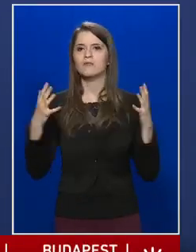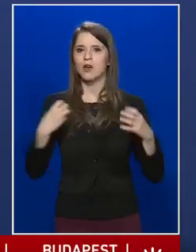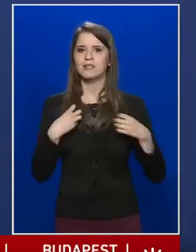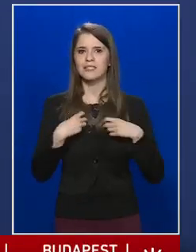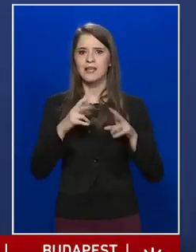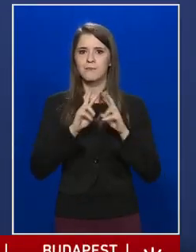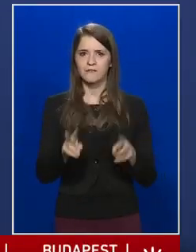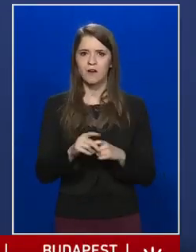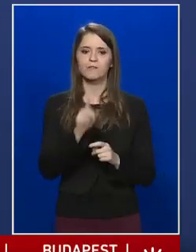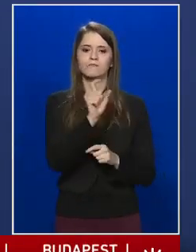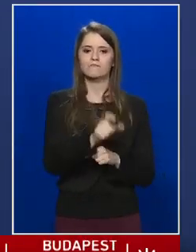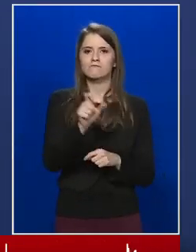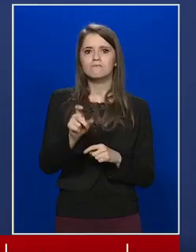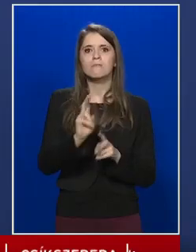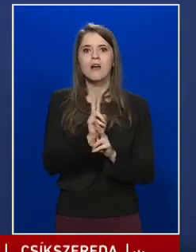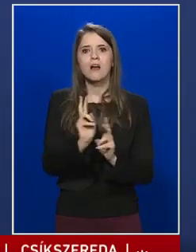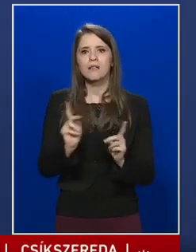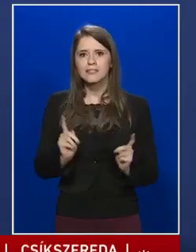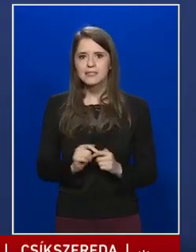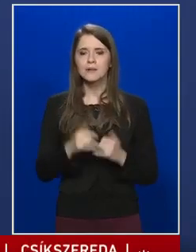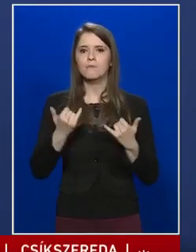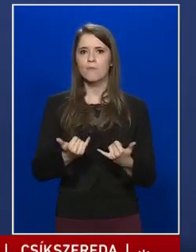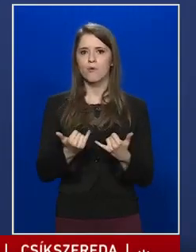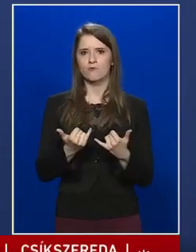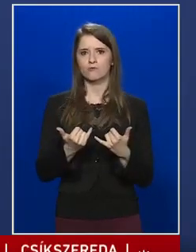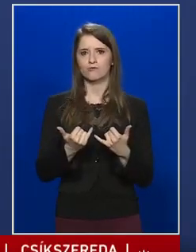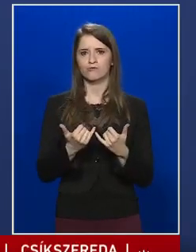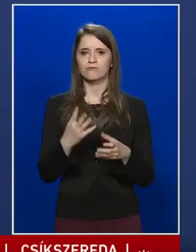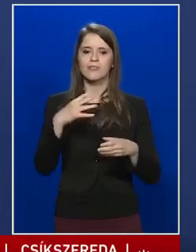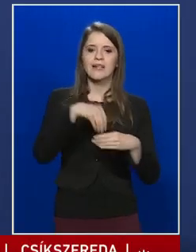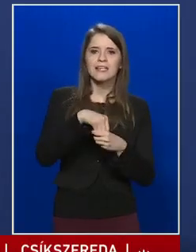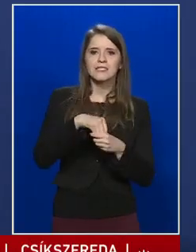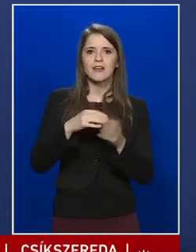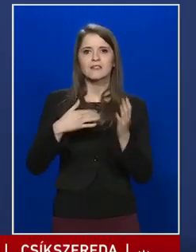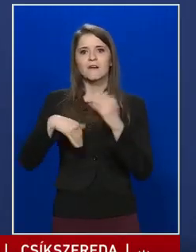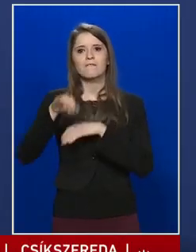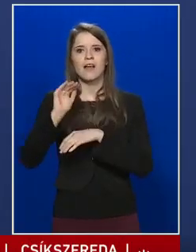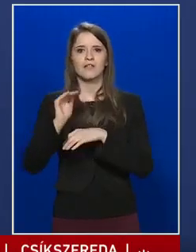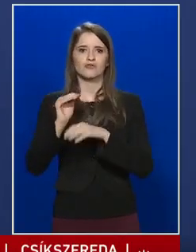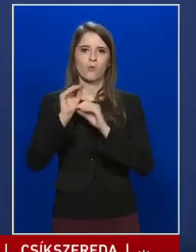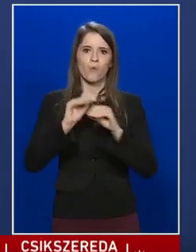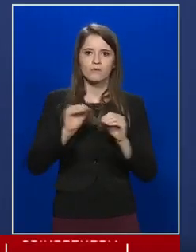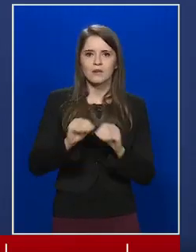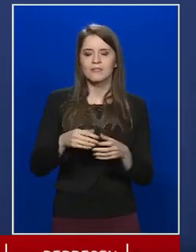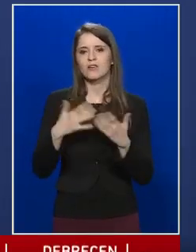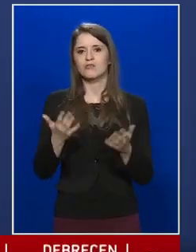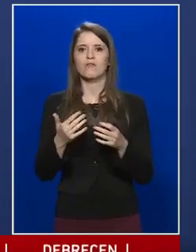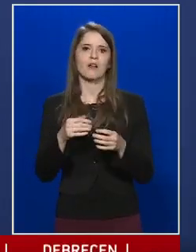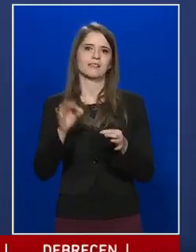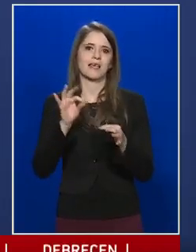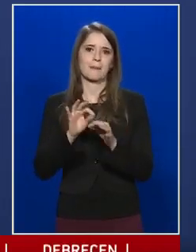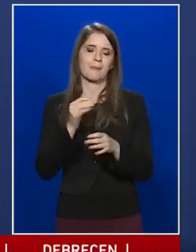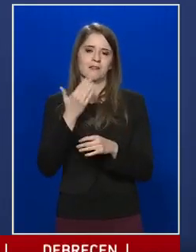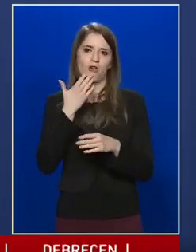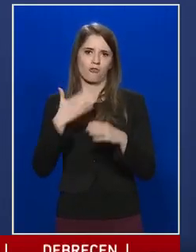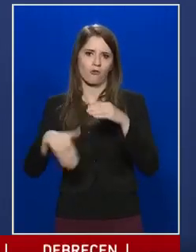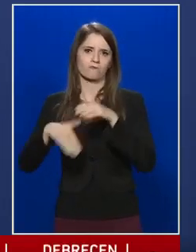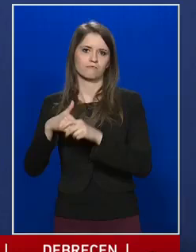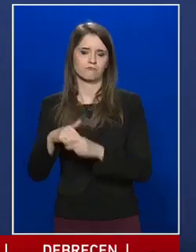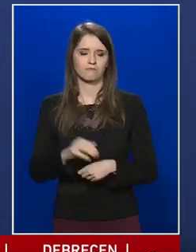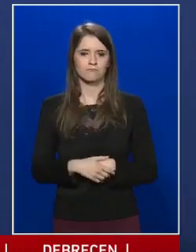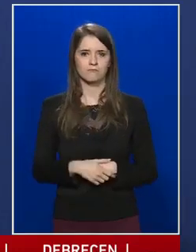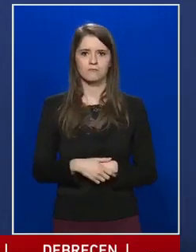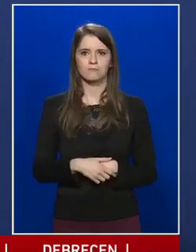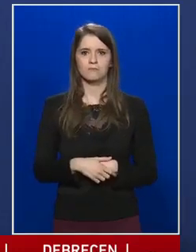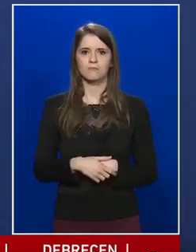azoknak, akik most vesznek részt a felsőoktatásban, vagy éppen oda készülnek, illetve